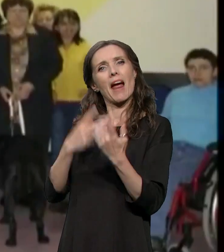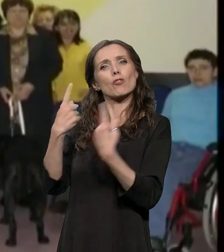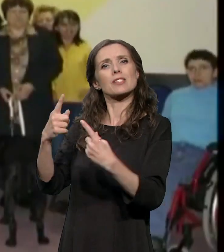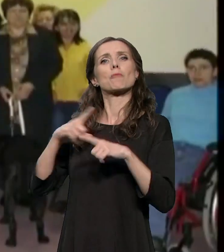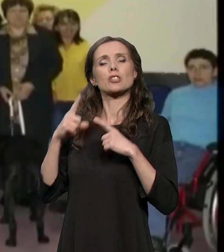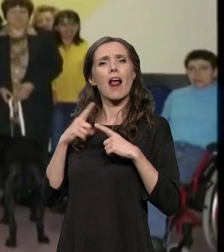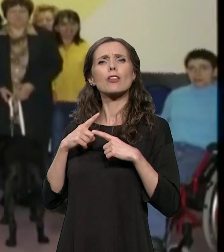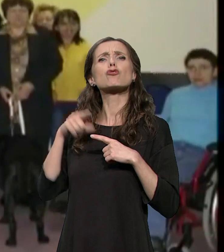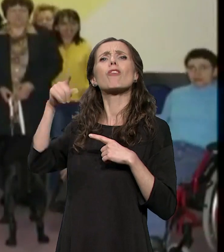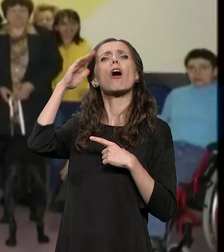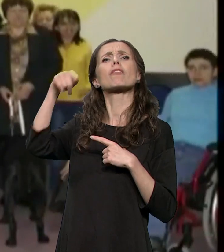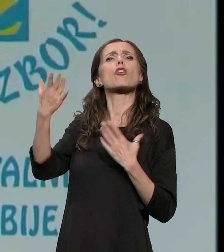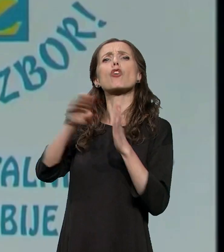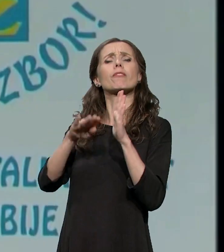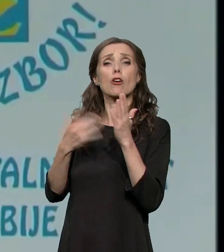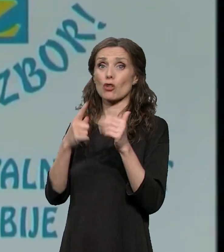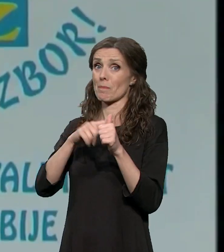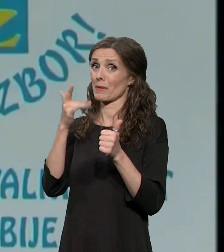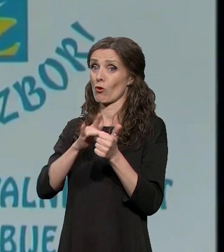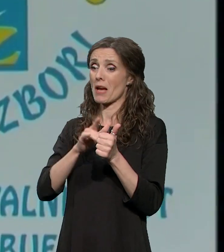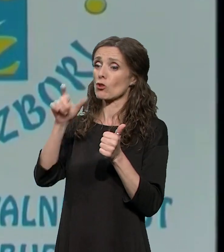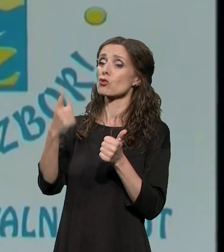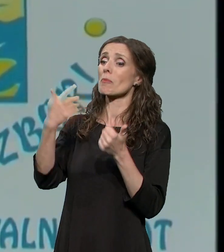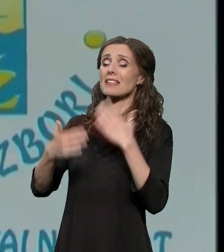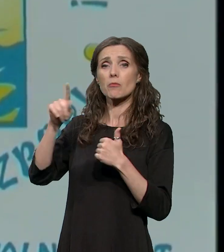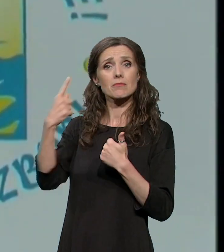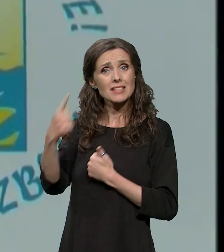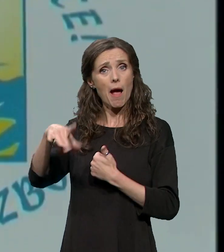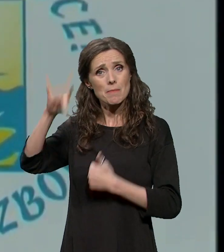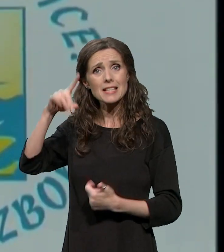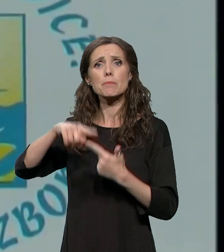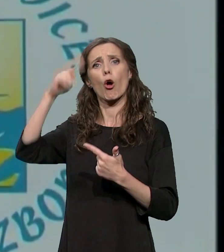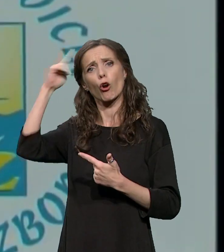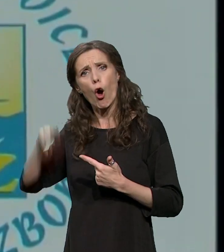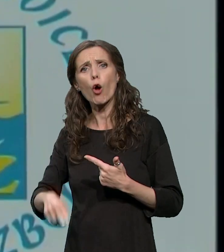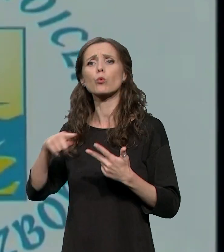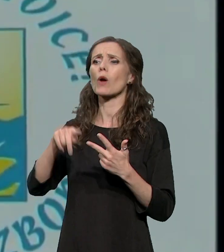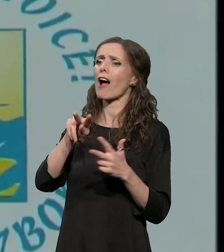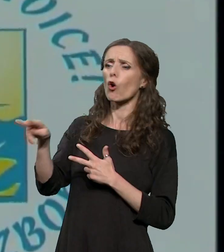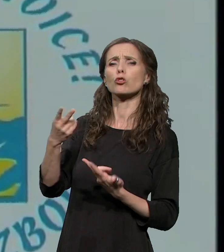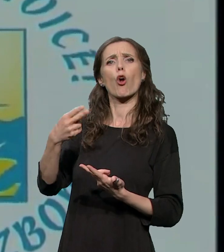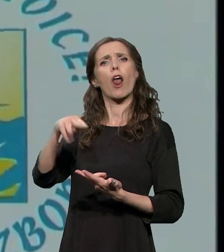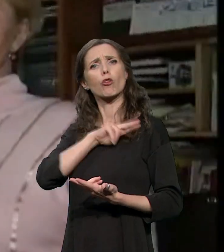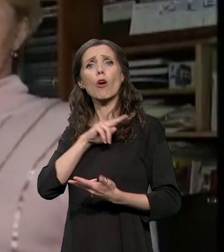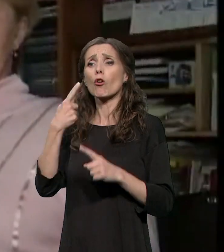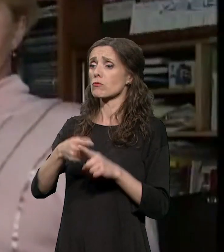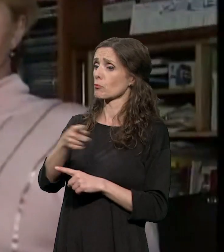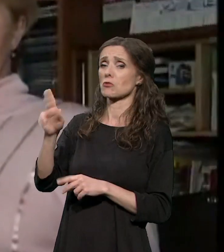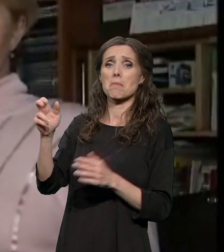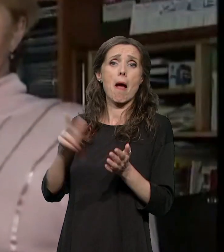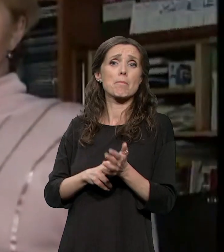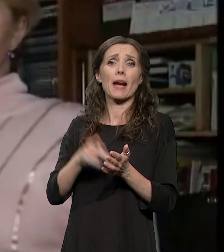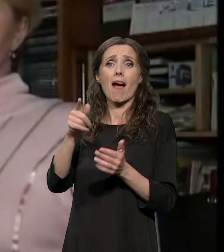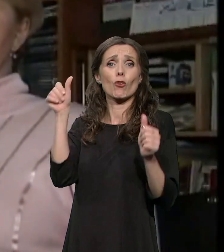osnovni principi su ispor, donošenje odluke, kontrola, odgovornost i pravo na grešku. Za bojem